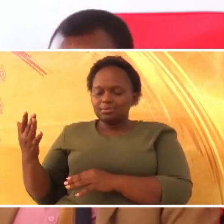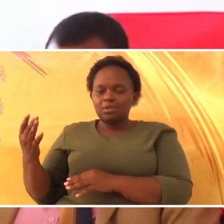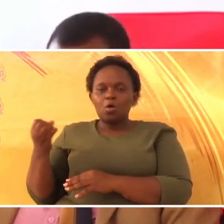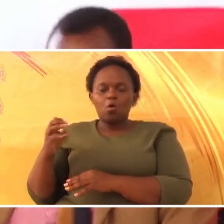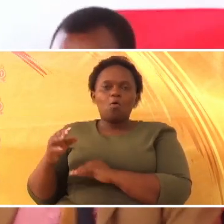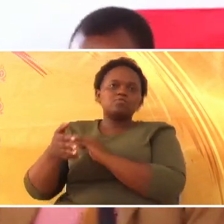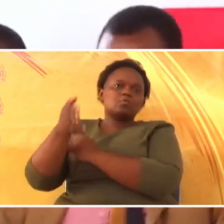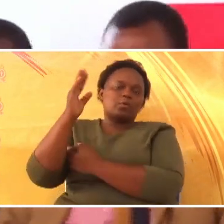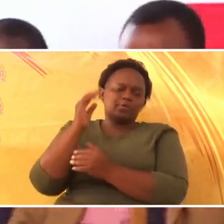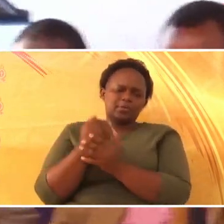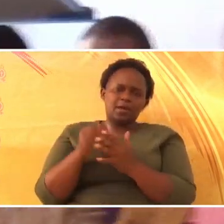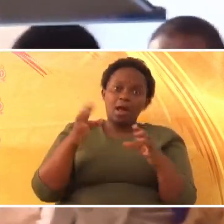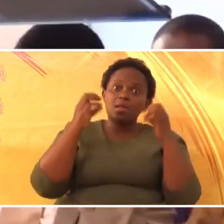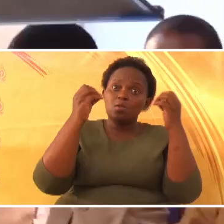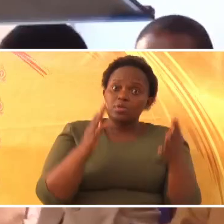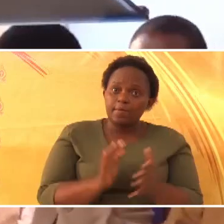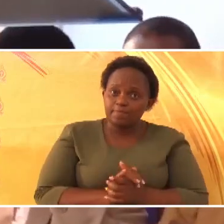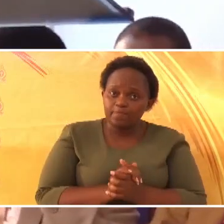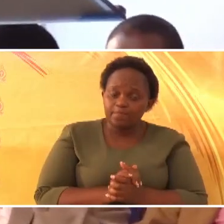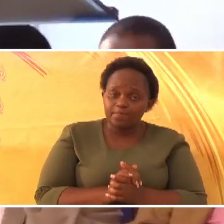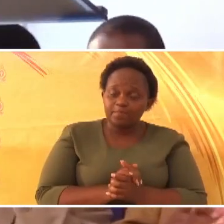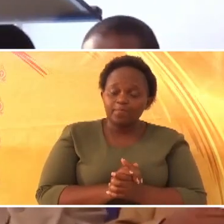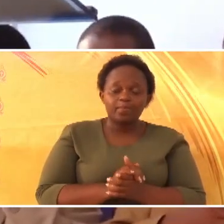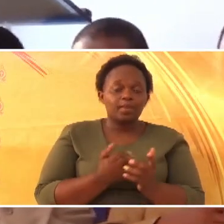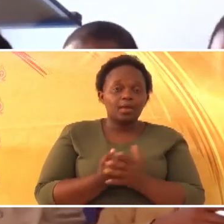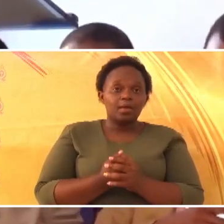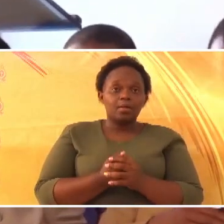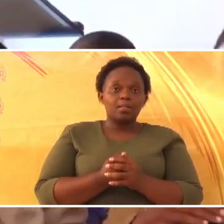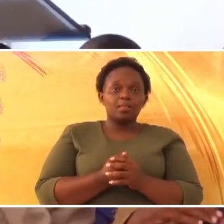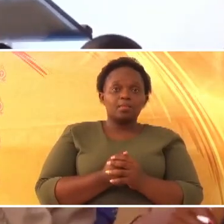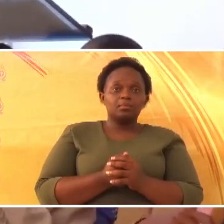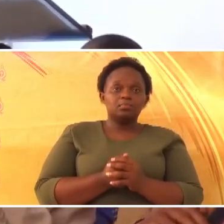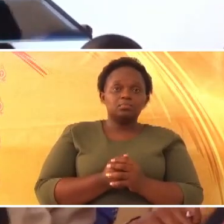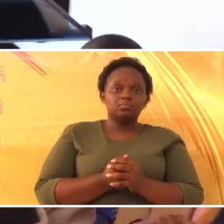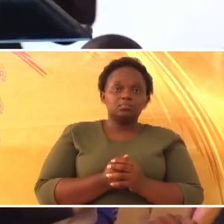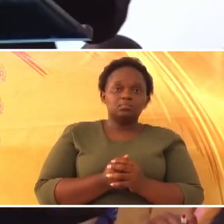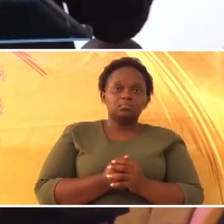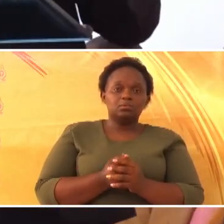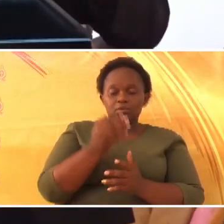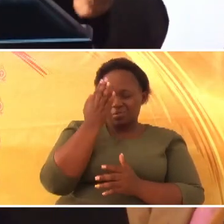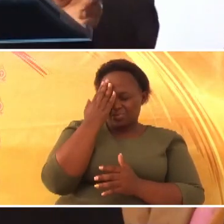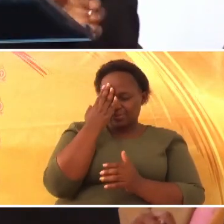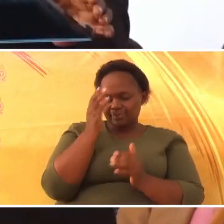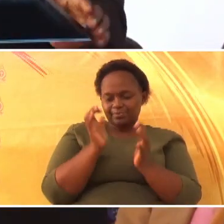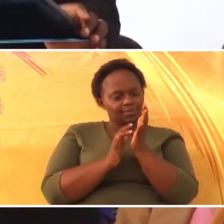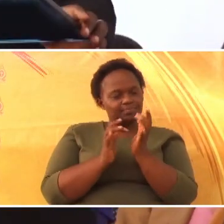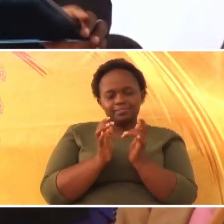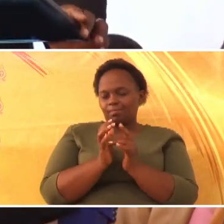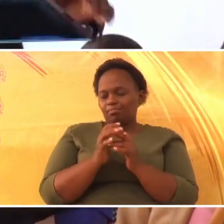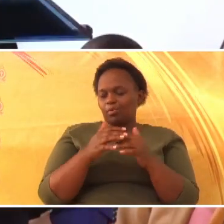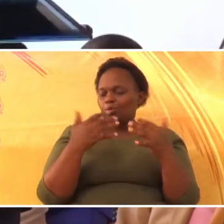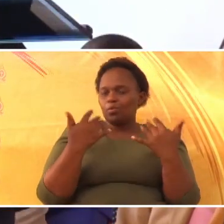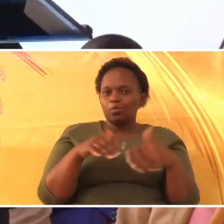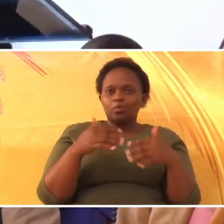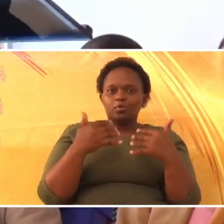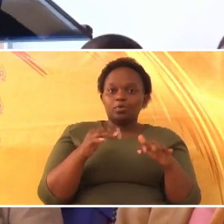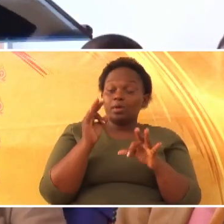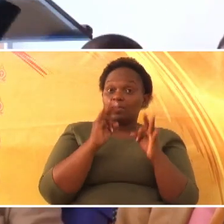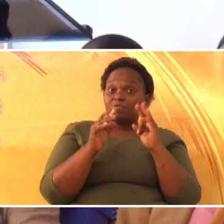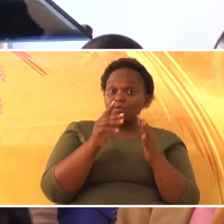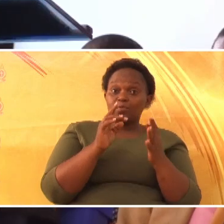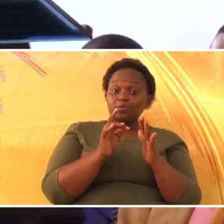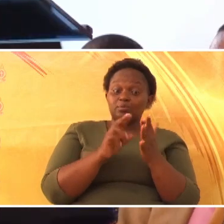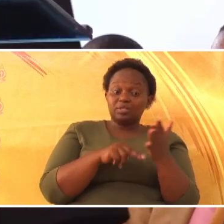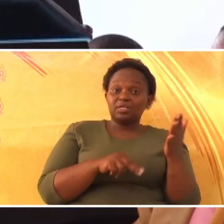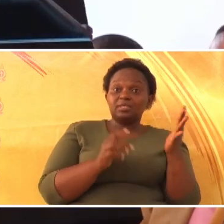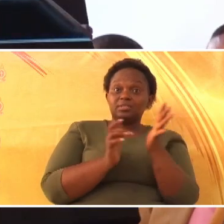Hallelujah. Na unajua sisi, unajua, biblia ini nzuri sana. Kama unasoma biblia